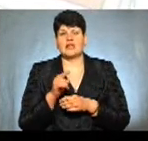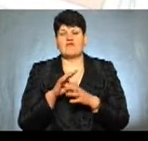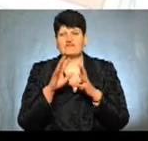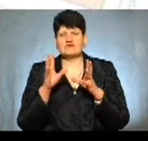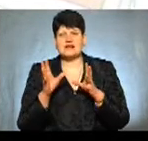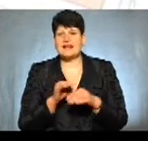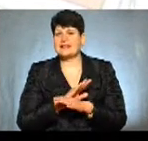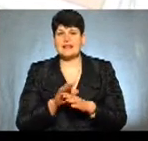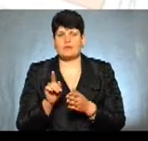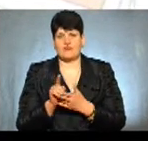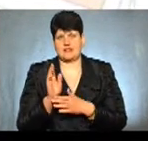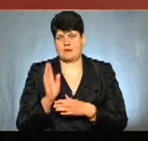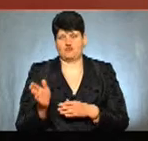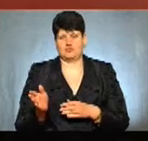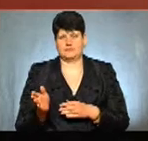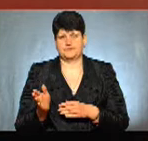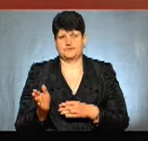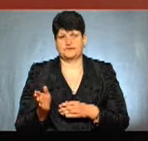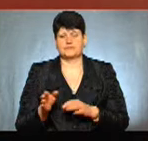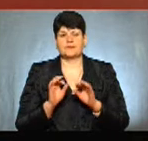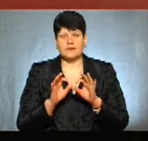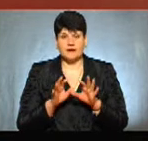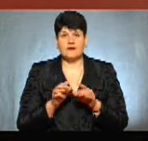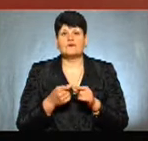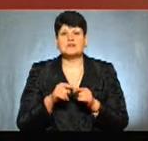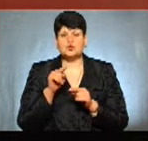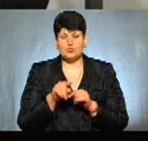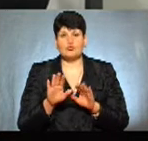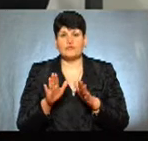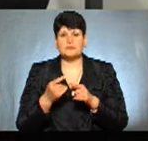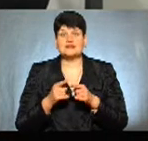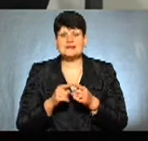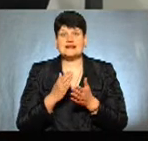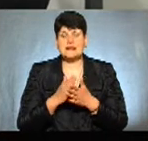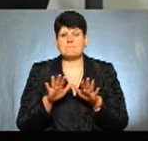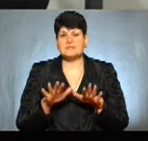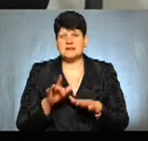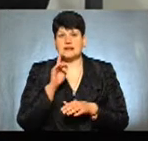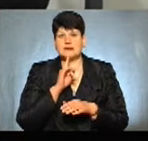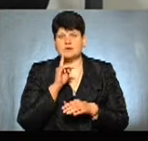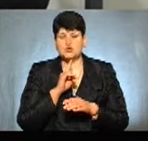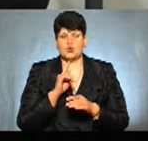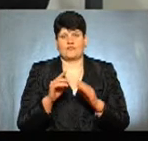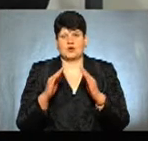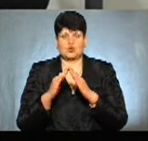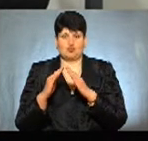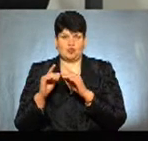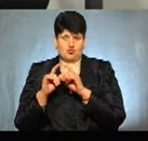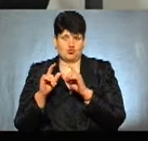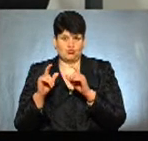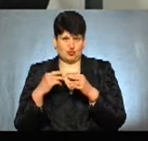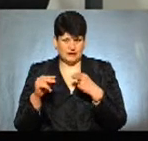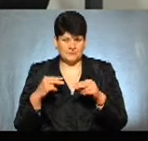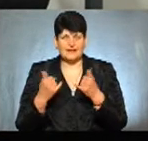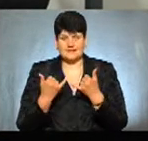не повинна бути, так? В даному випадку це є місця тимчасових споруд, які розміщені на